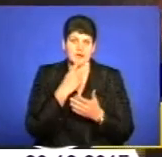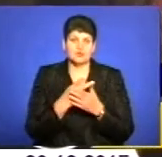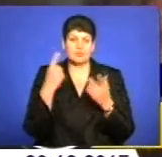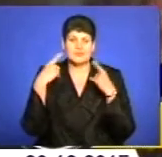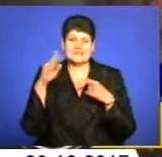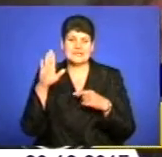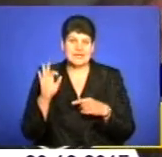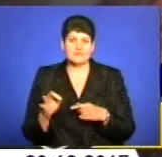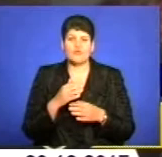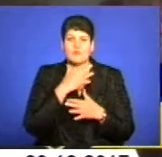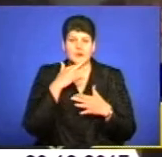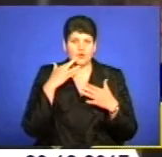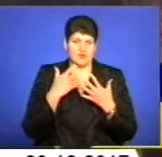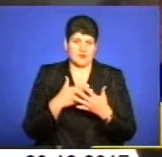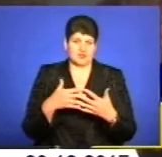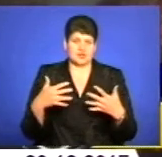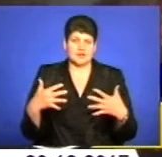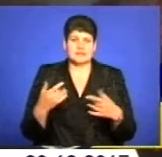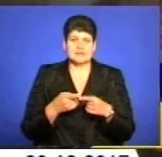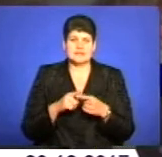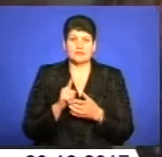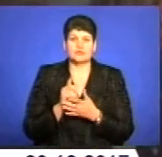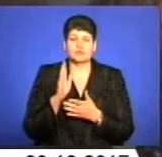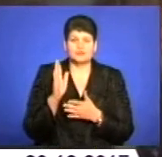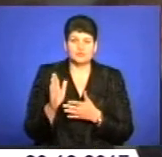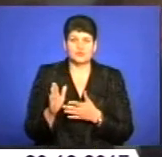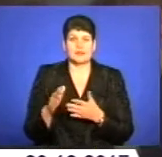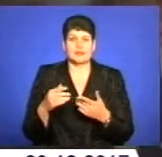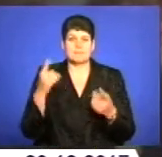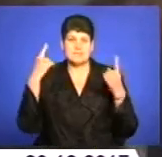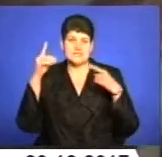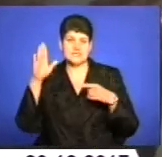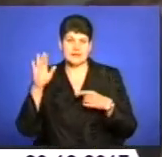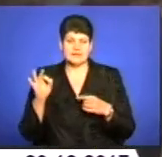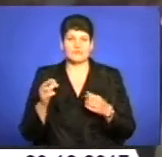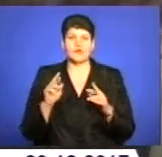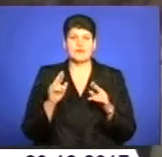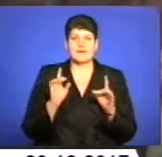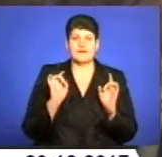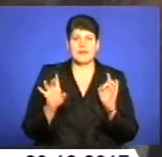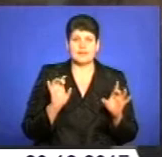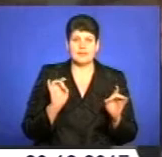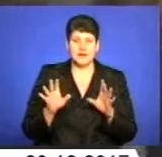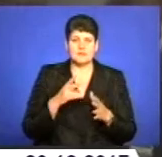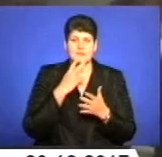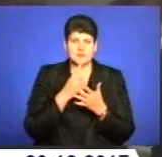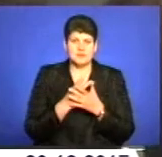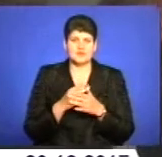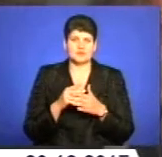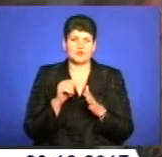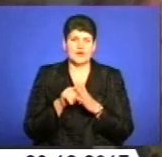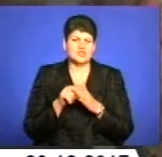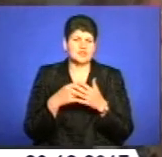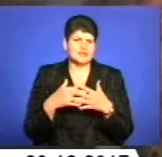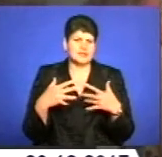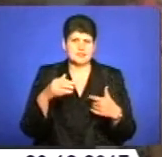речах. Це не тільки має позиціонуватися як виставки, як картини. Це також є мистецтво, це є реклама. Ми тут бачимо речі різних років. Не